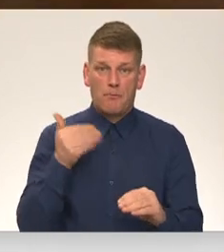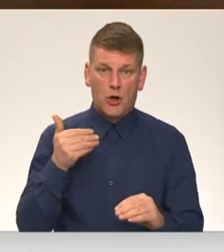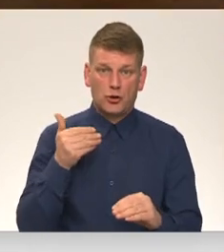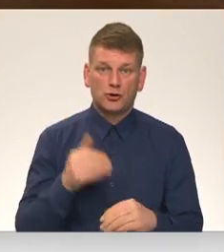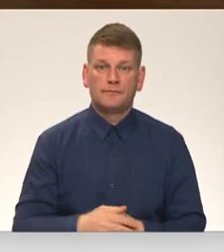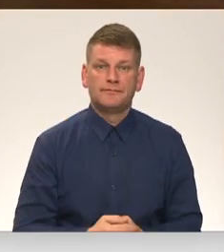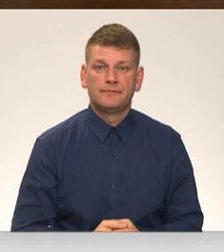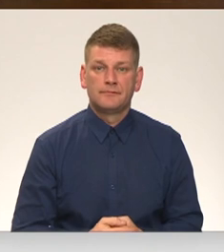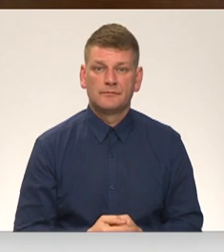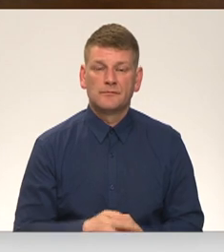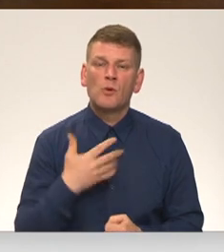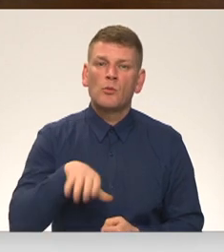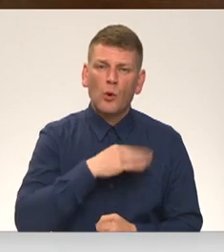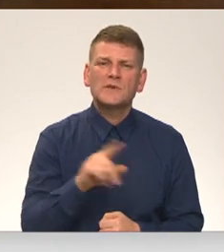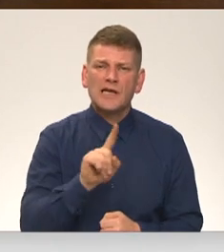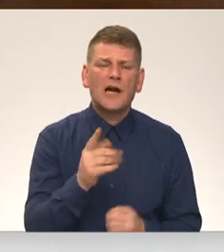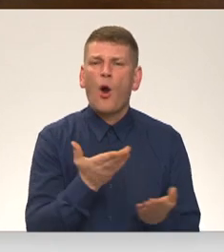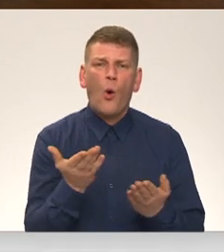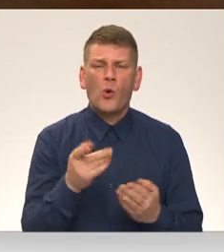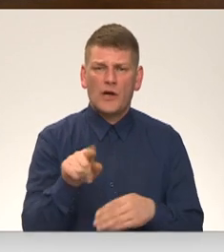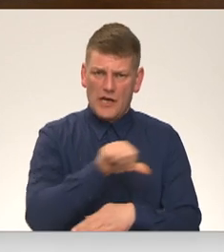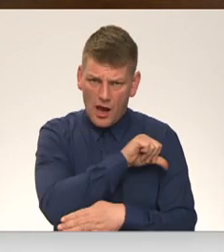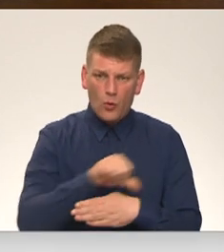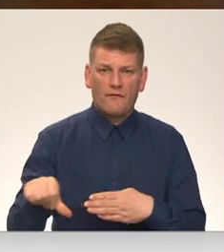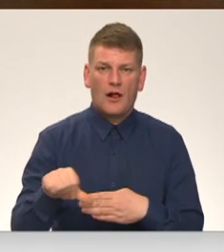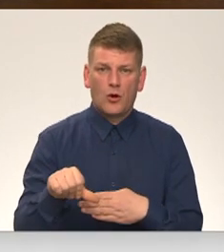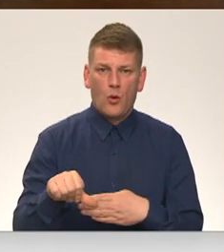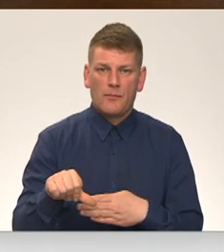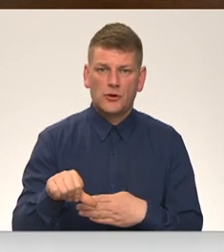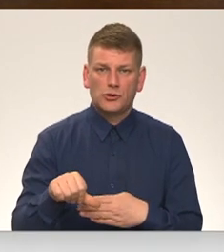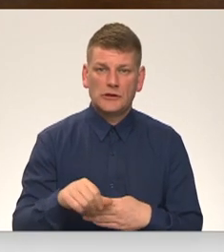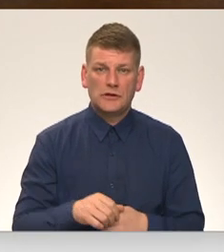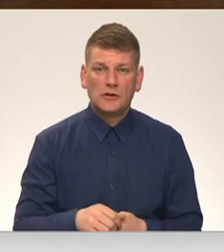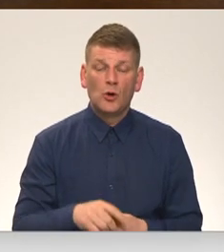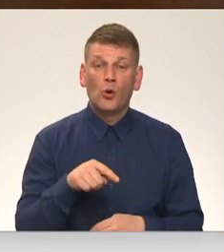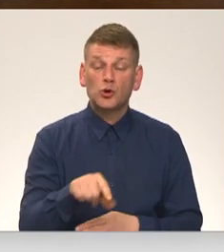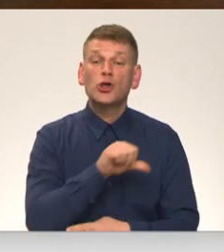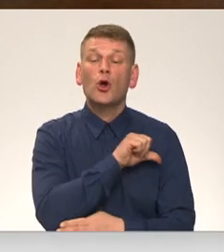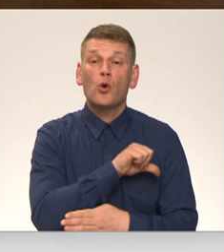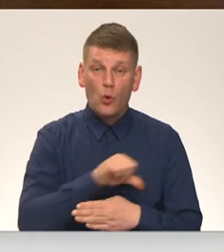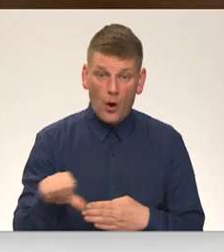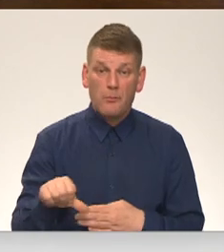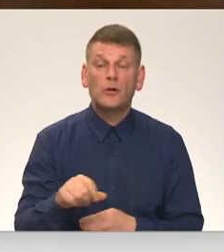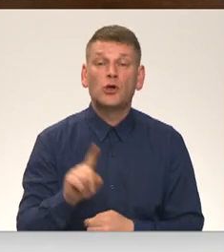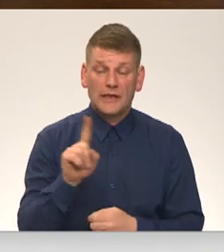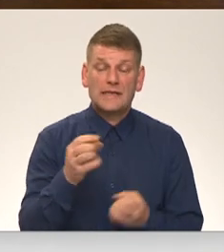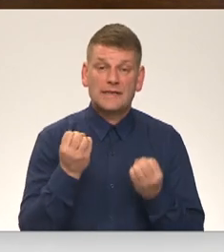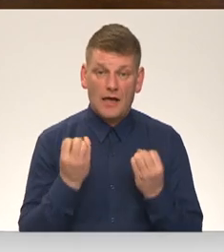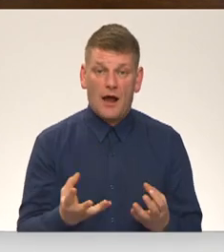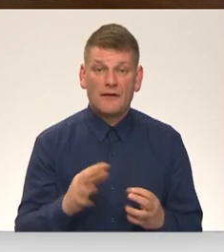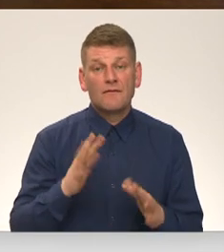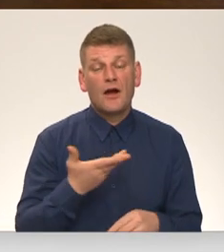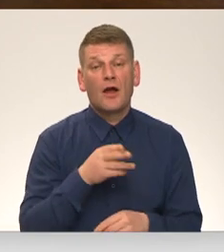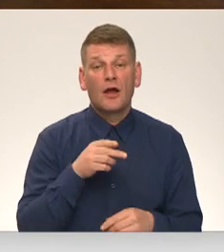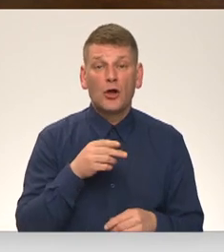Mums ir kaut kur jānovelk šīs robežas, un šī robeža ir ļoti skaidra. Vai